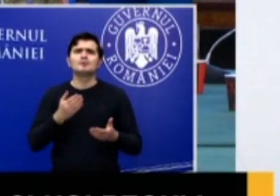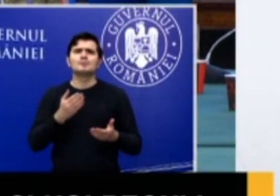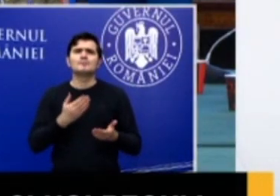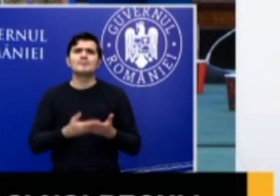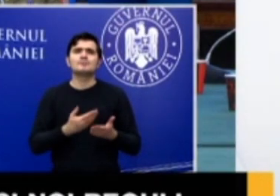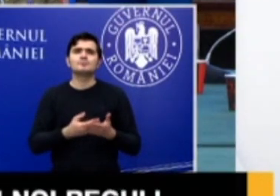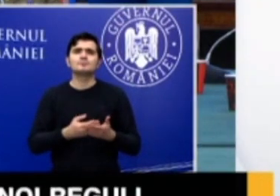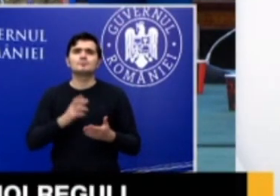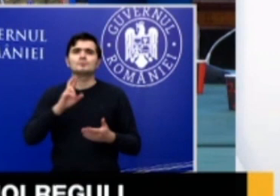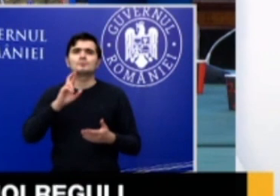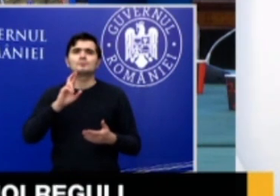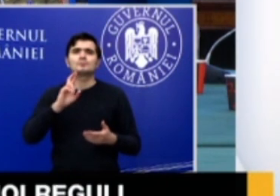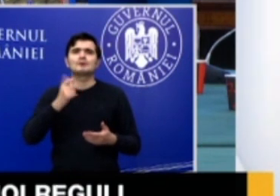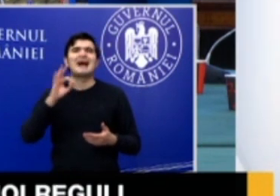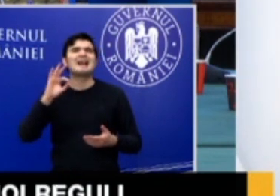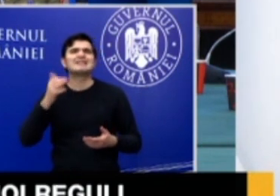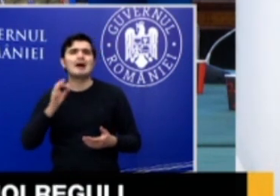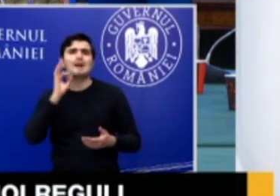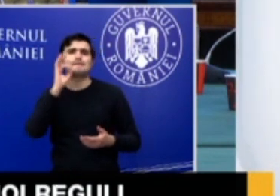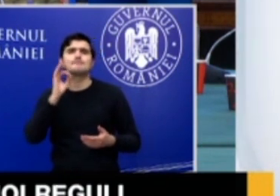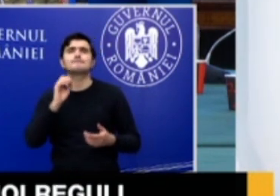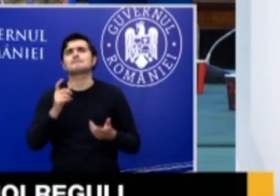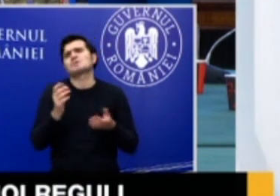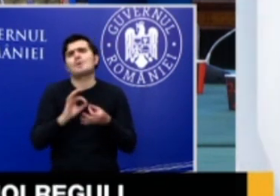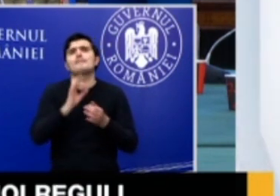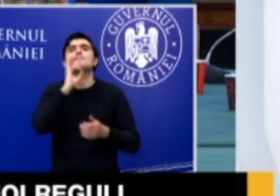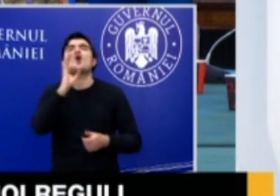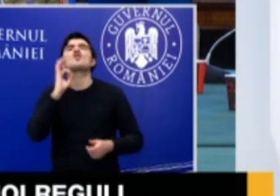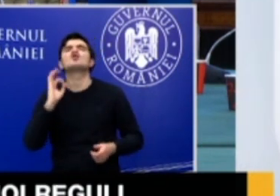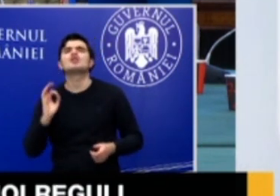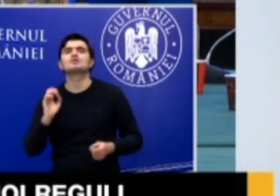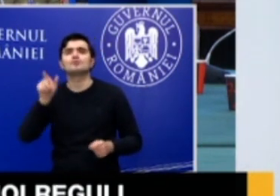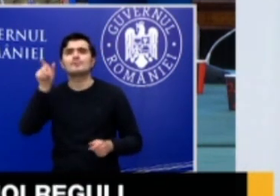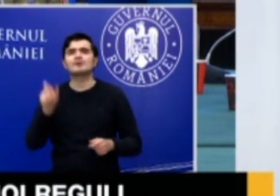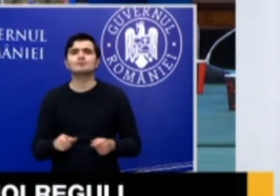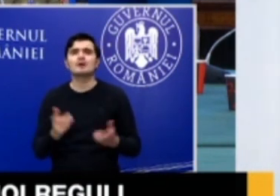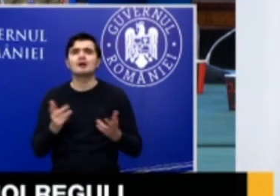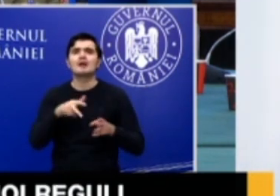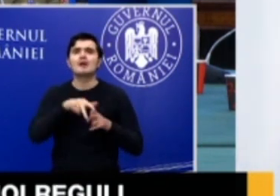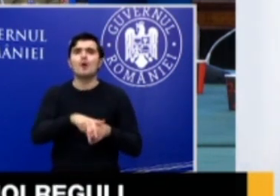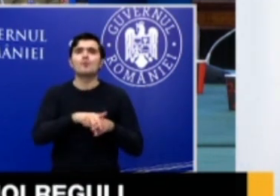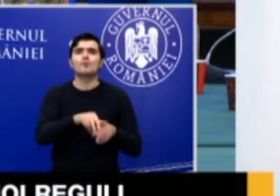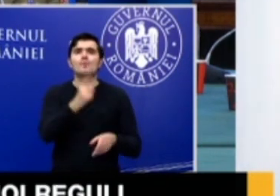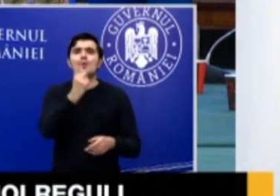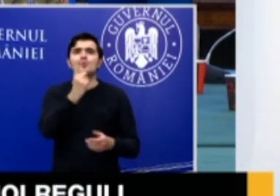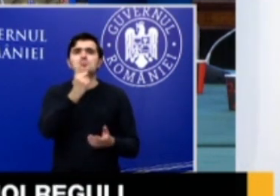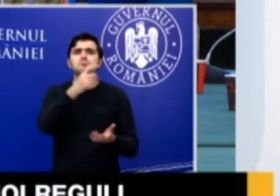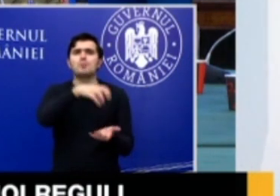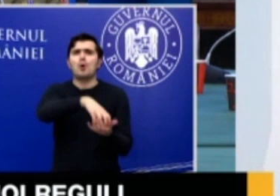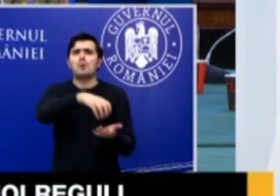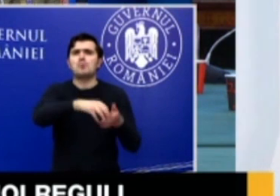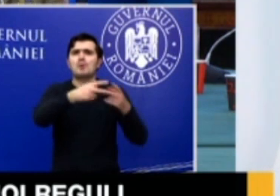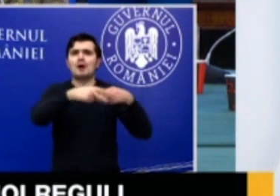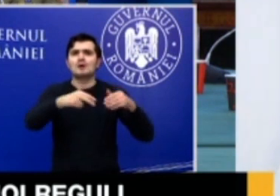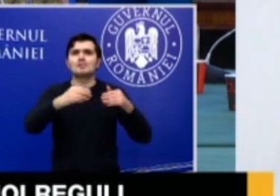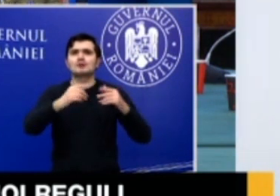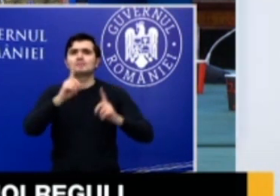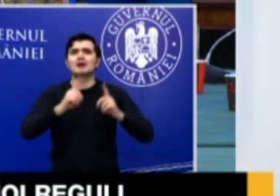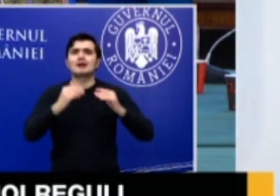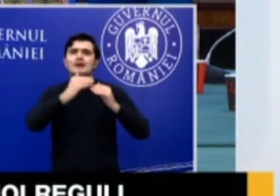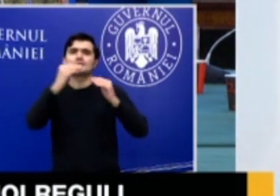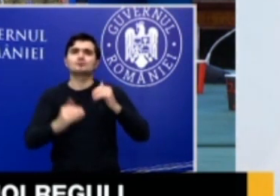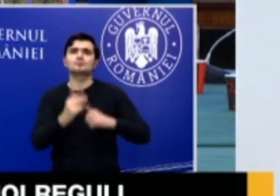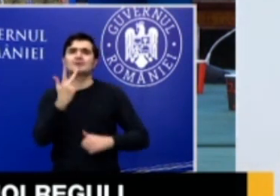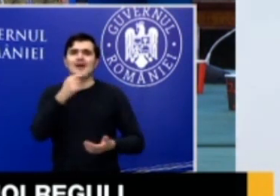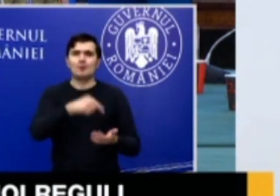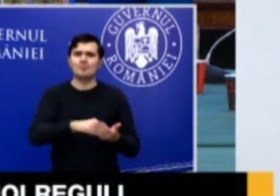Pentru rată persoanelor sau procentul persoanelor care ocupă un local, sub 3.000 se